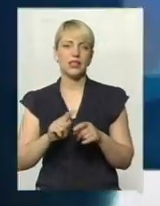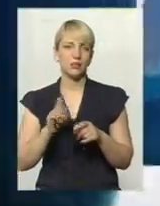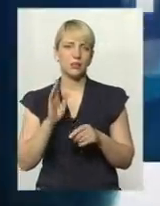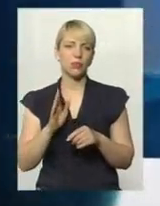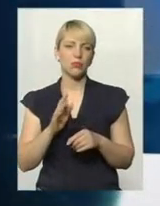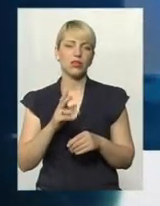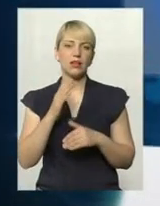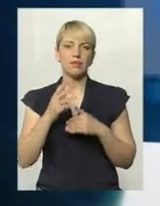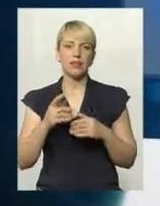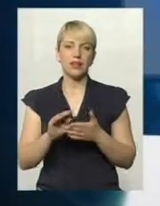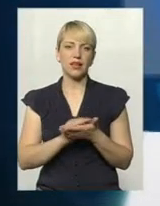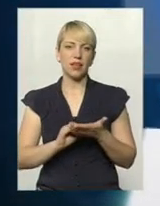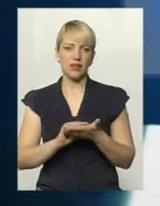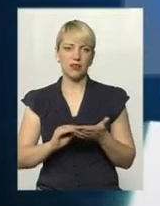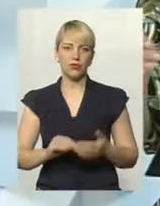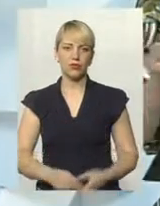ігор.